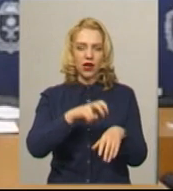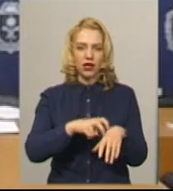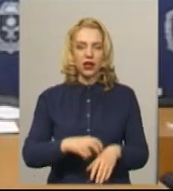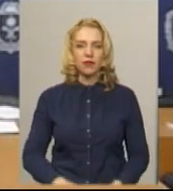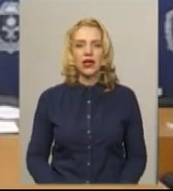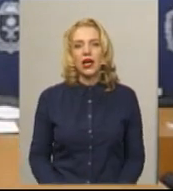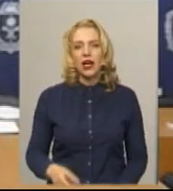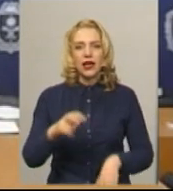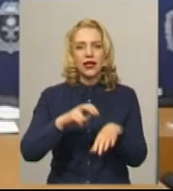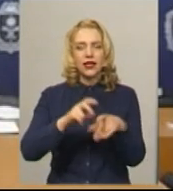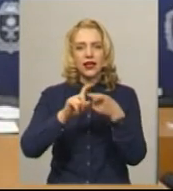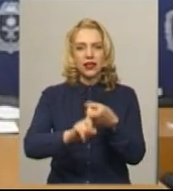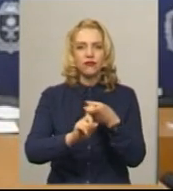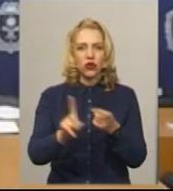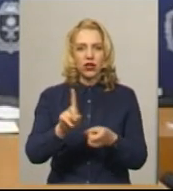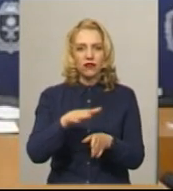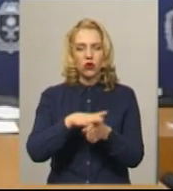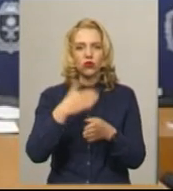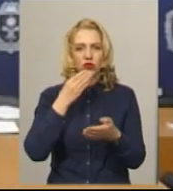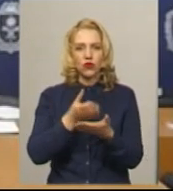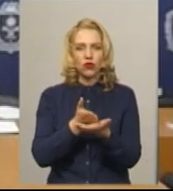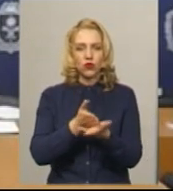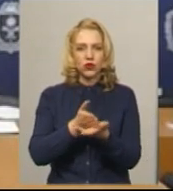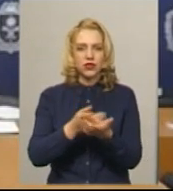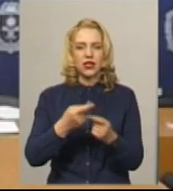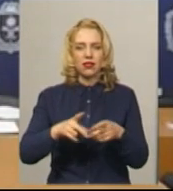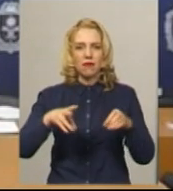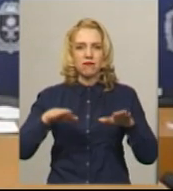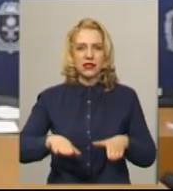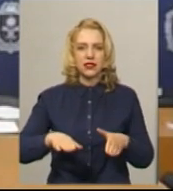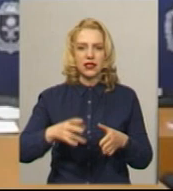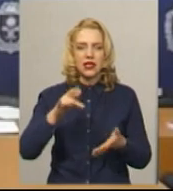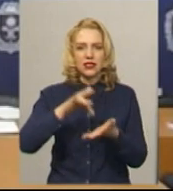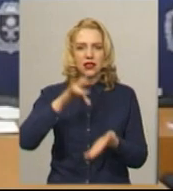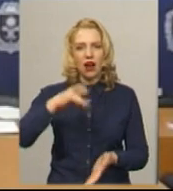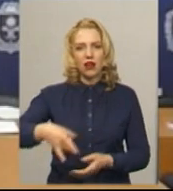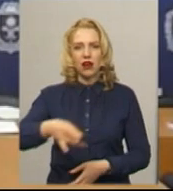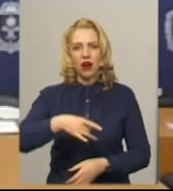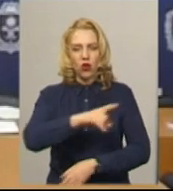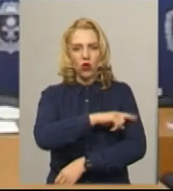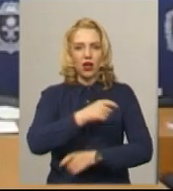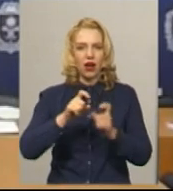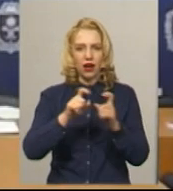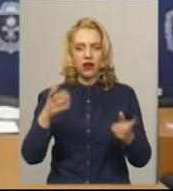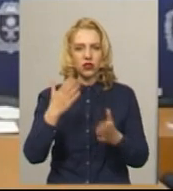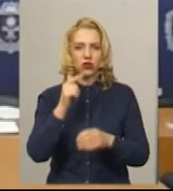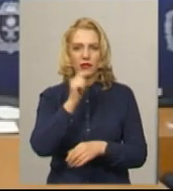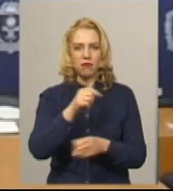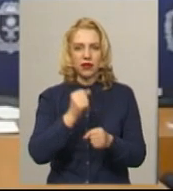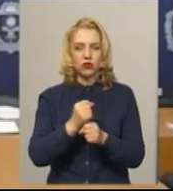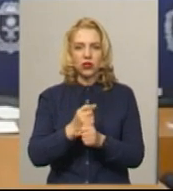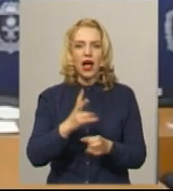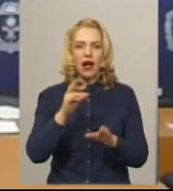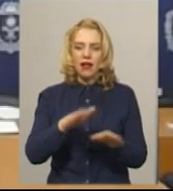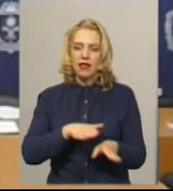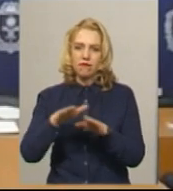-інфекціоніст виконує свої функції по місці своєї роботи, центральній районній лікарні, якщо він там працює. Виїжджати на місце він не